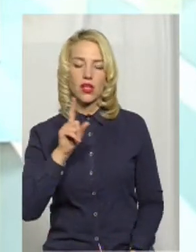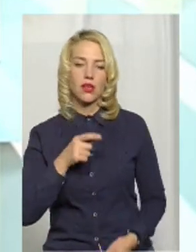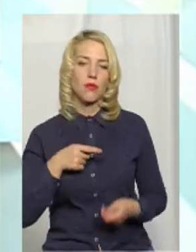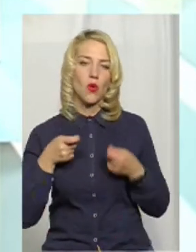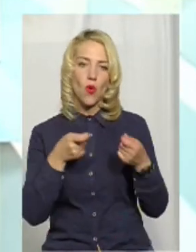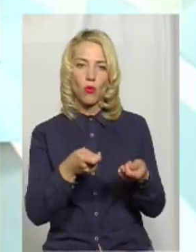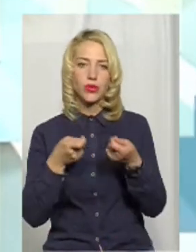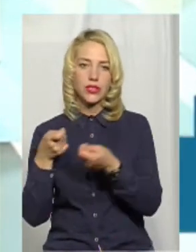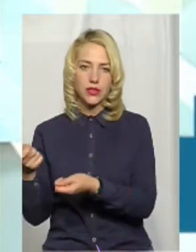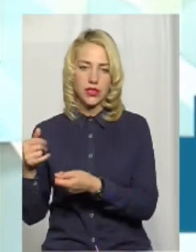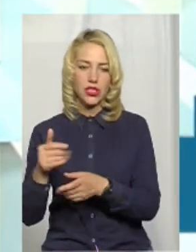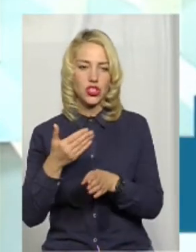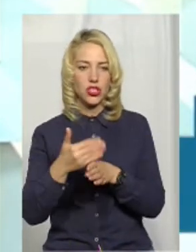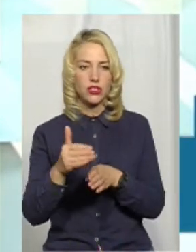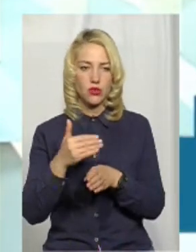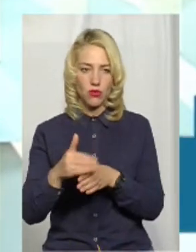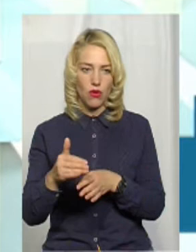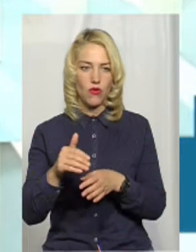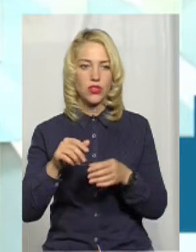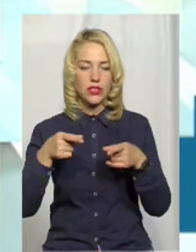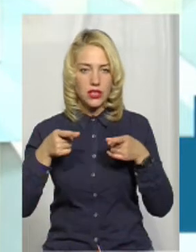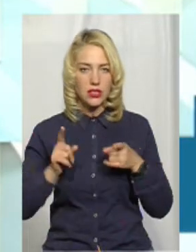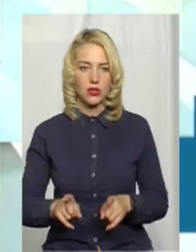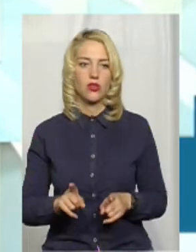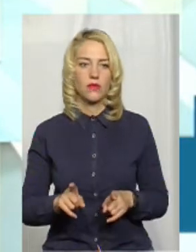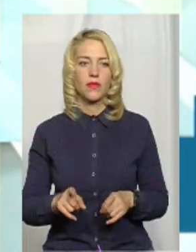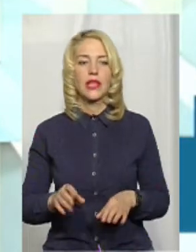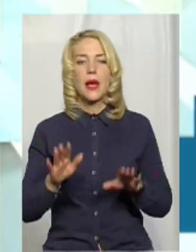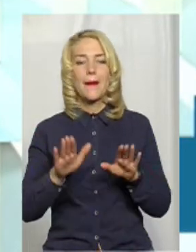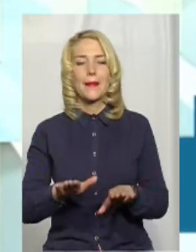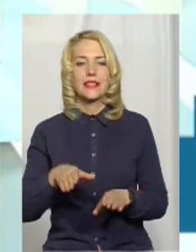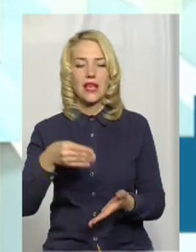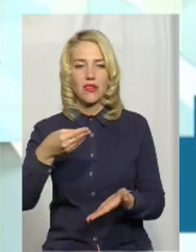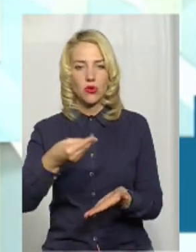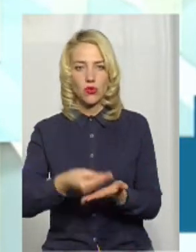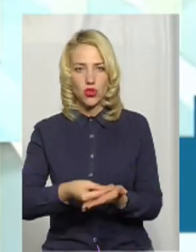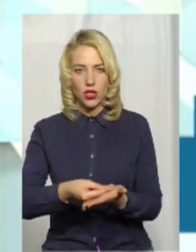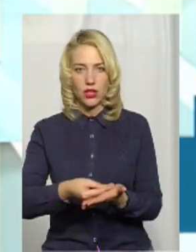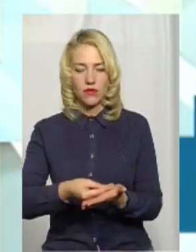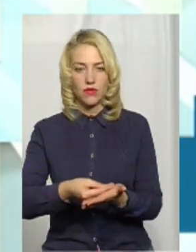'їздили, і частково, дійсно, з місцевих бюджетів